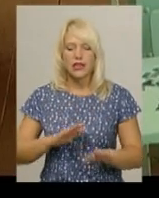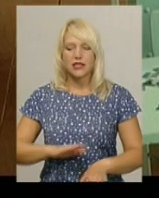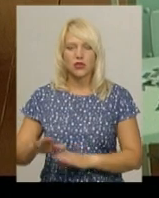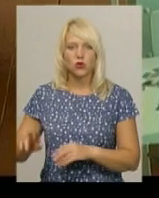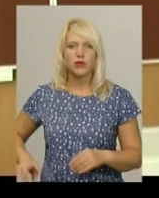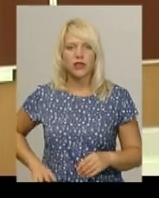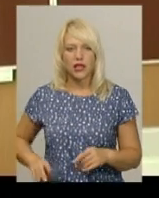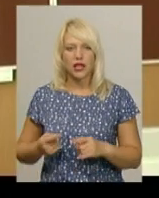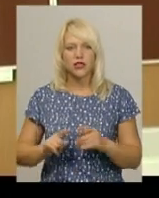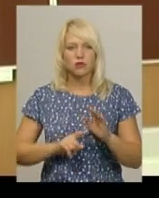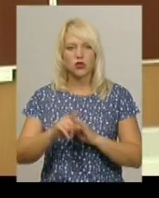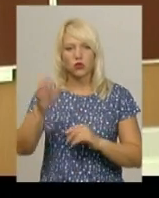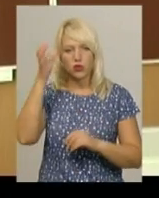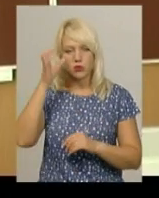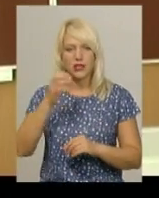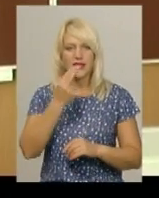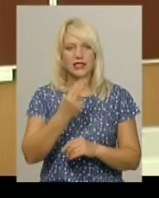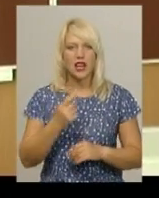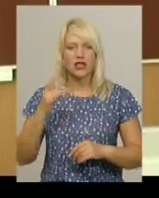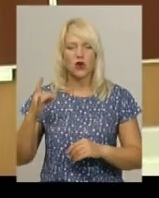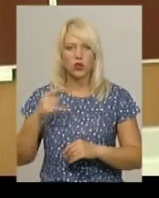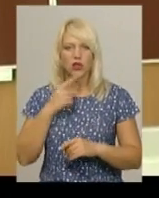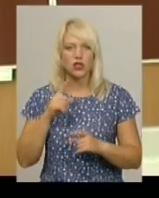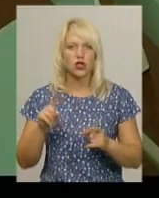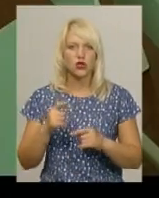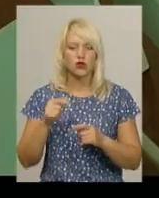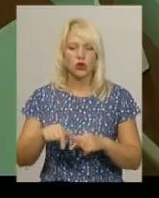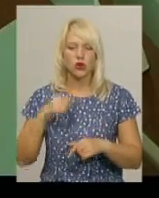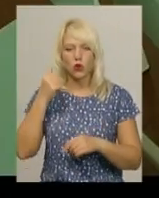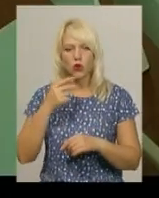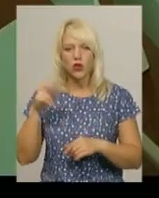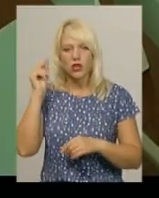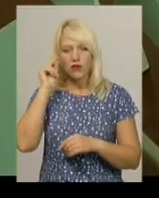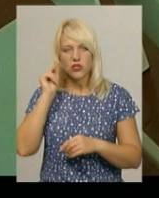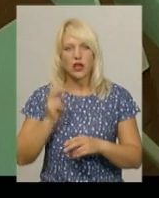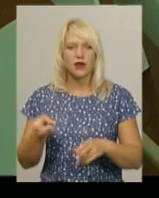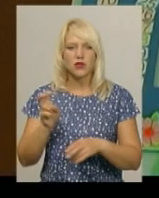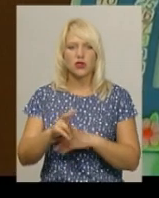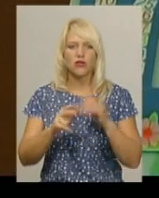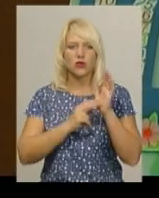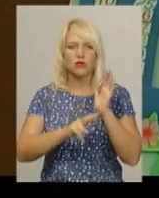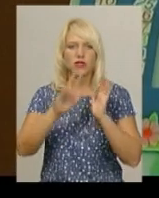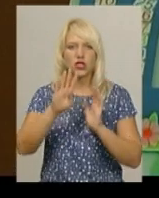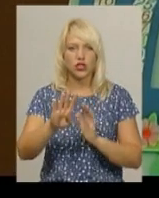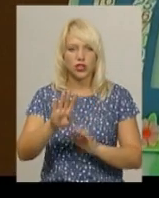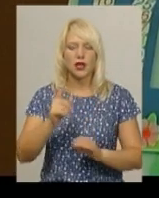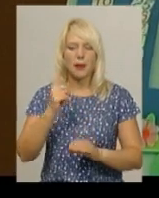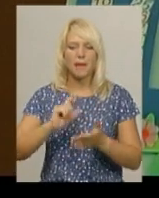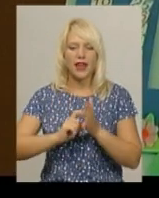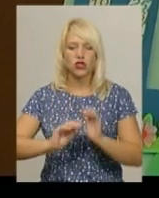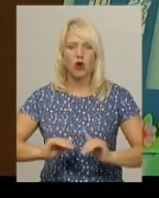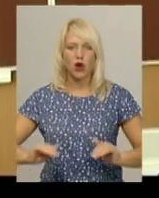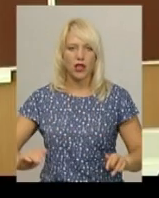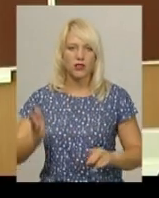освіти навчального закладу Цезарія Крулик каже, цього року до них на навчання прийшло 84 першокласники. Коли для них прийде